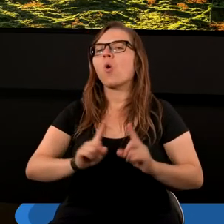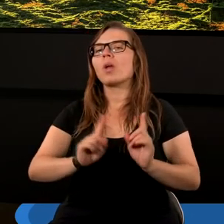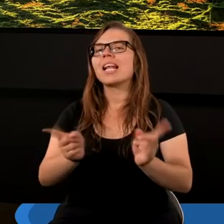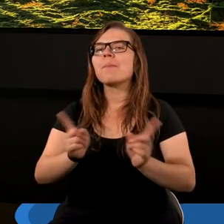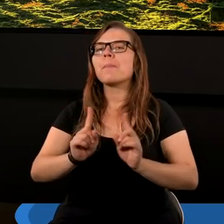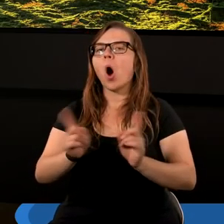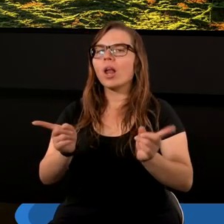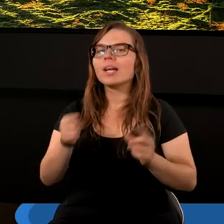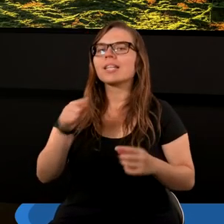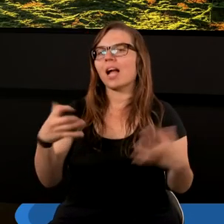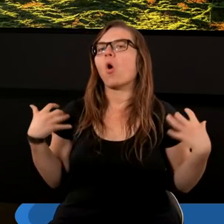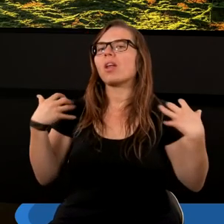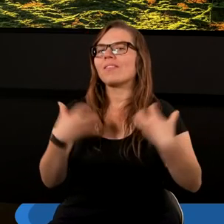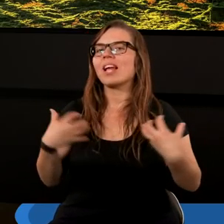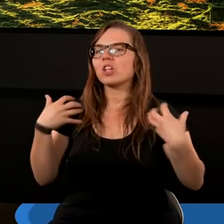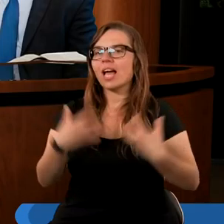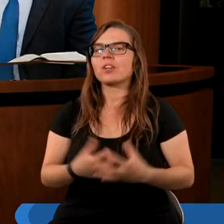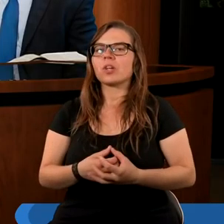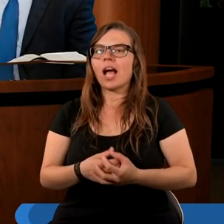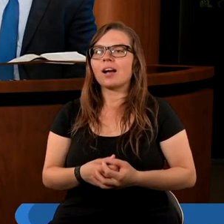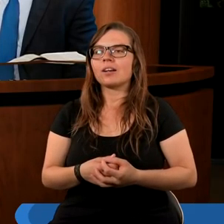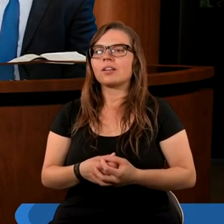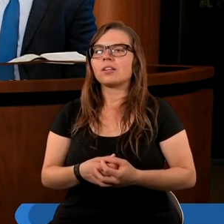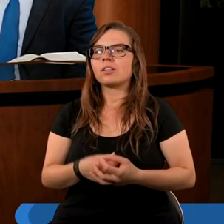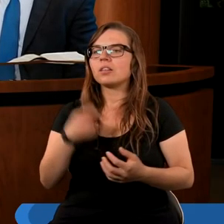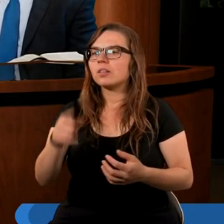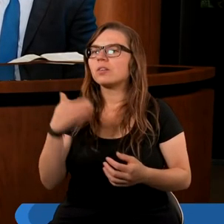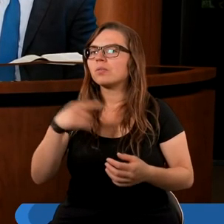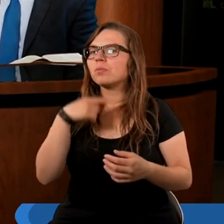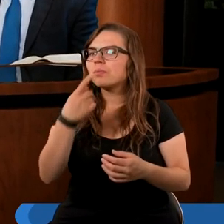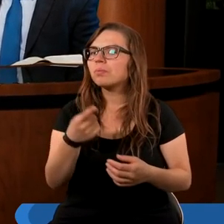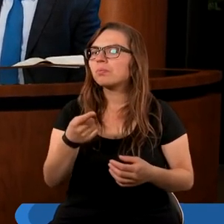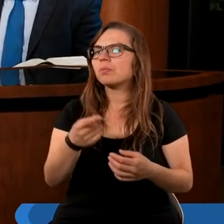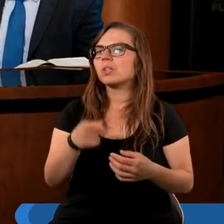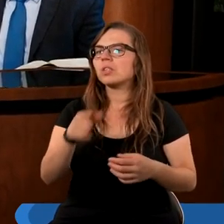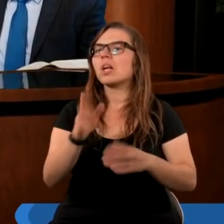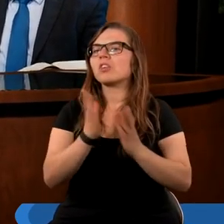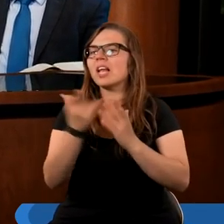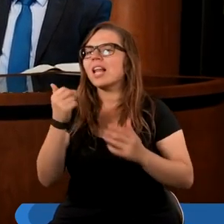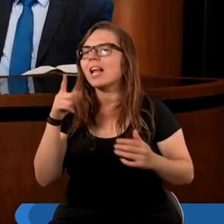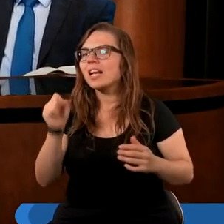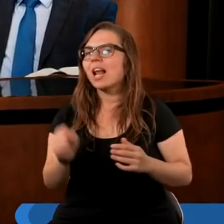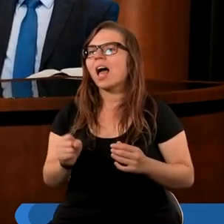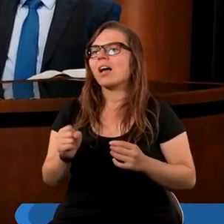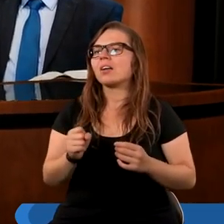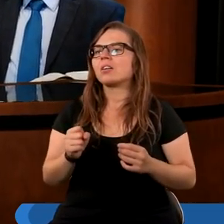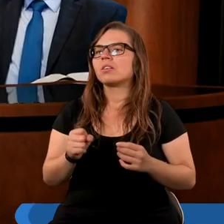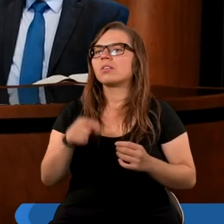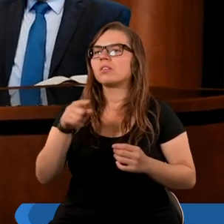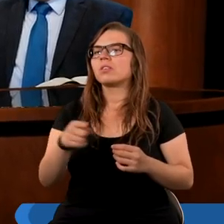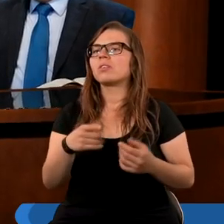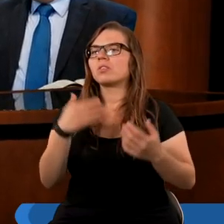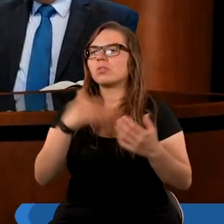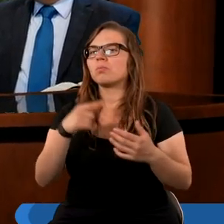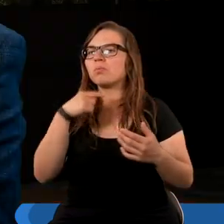symbolikę tego zwierzęcia? Znaczy z całą pewnością, kiedy rozważa się samą księgę Daniela, to ci,